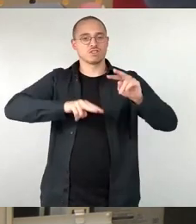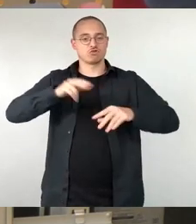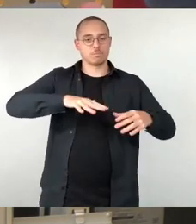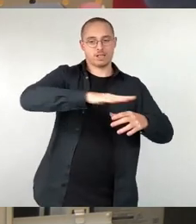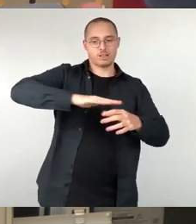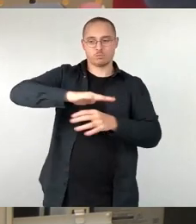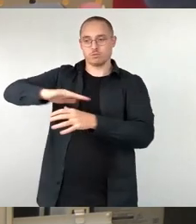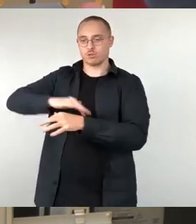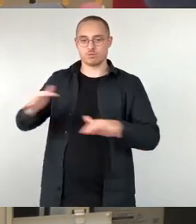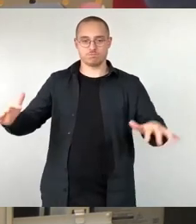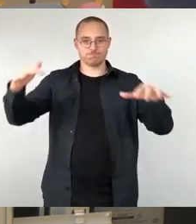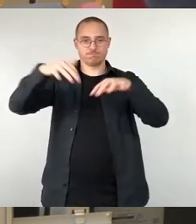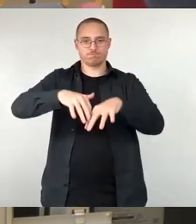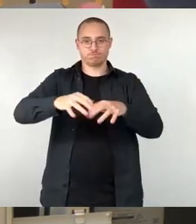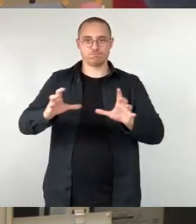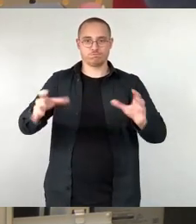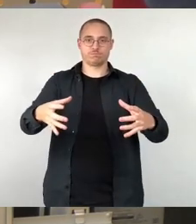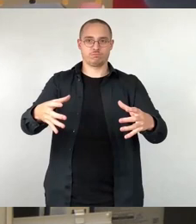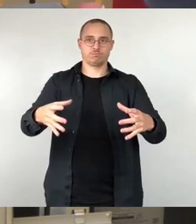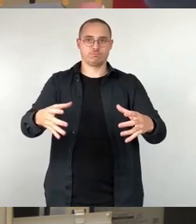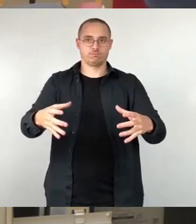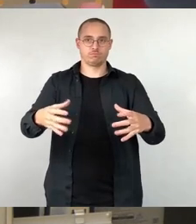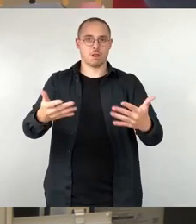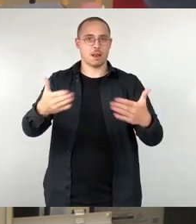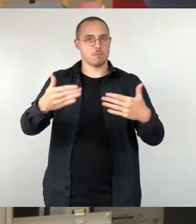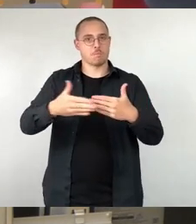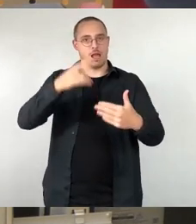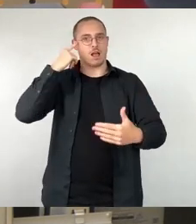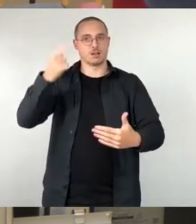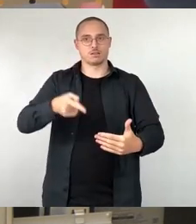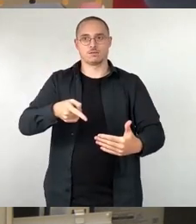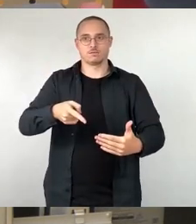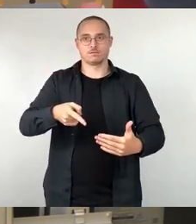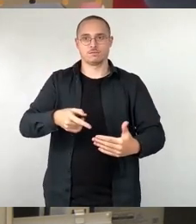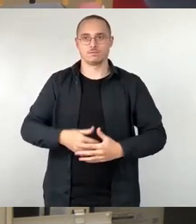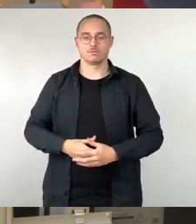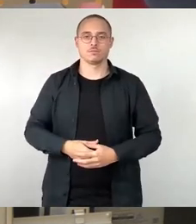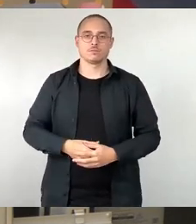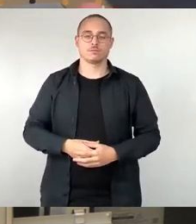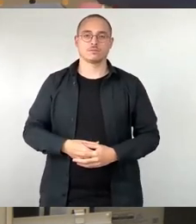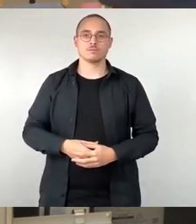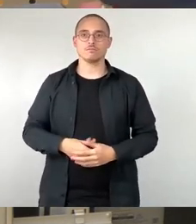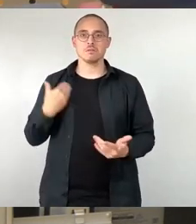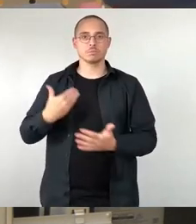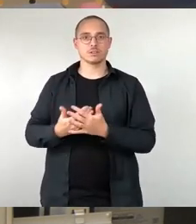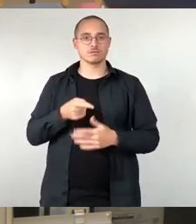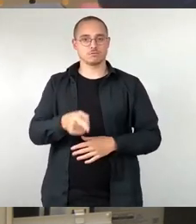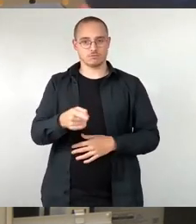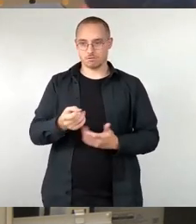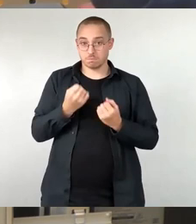sind. Was ist bisher jetzt beim Klimabeirat geschehen, beziehungsweise was machen wir heute? Der